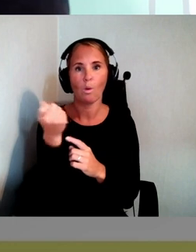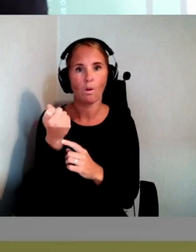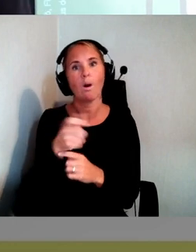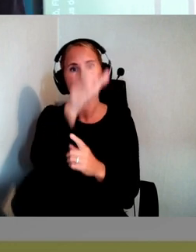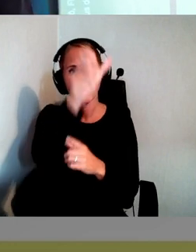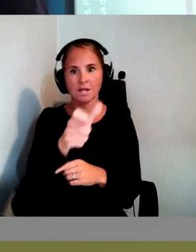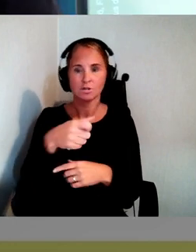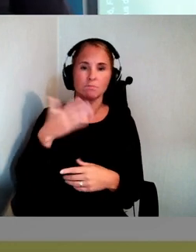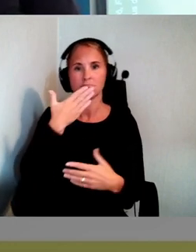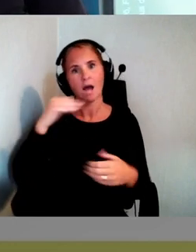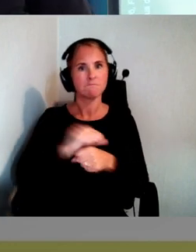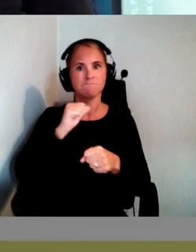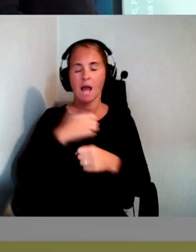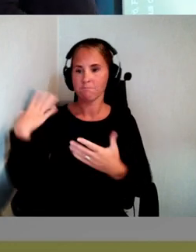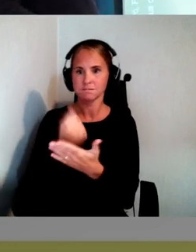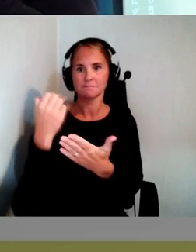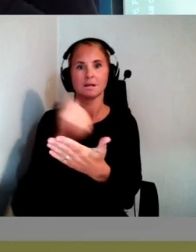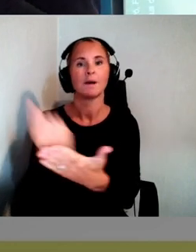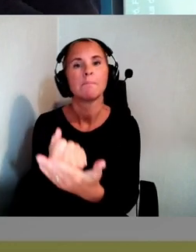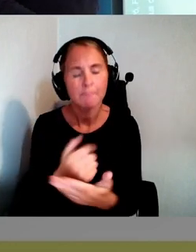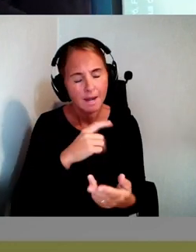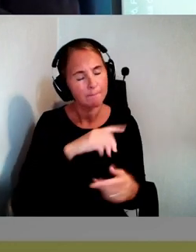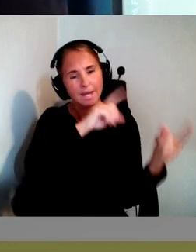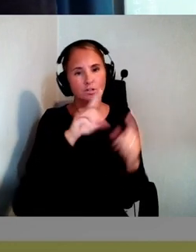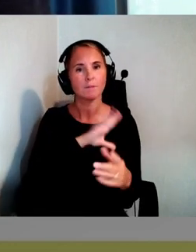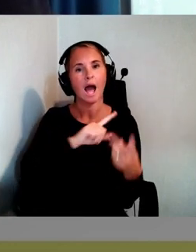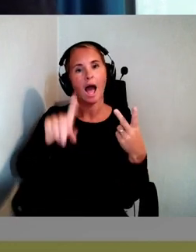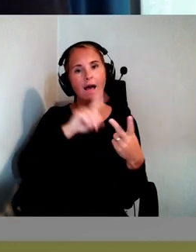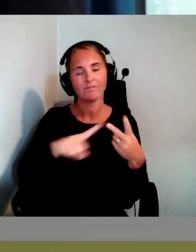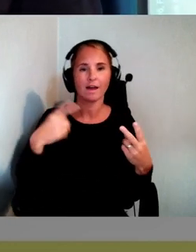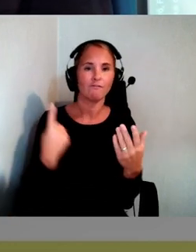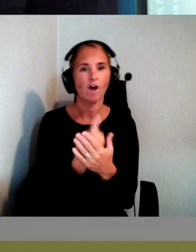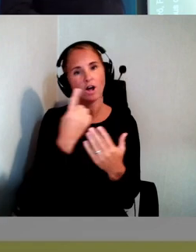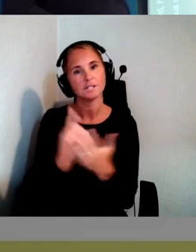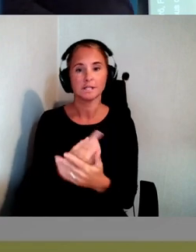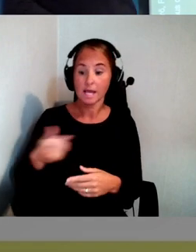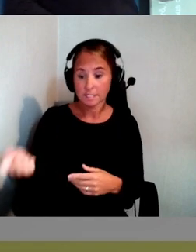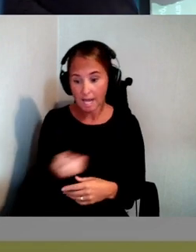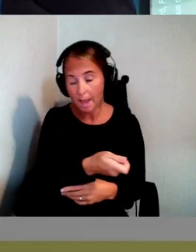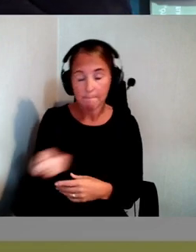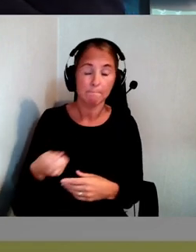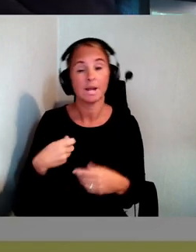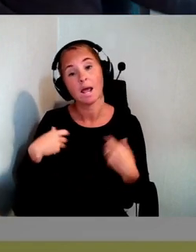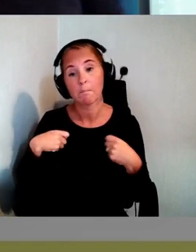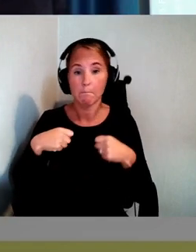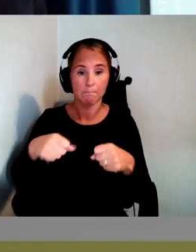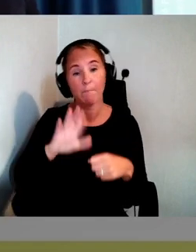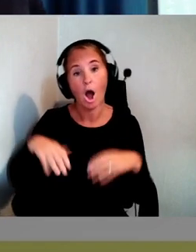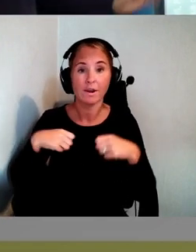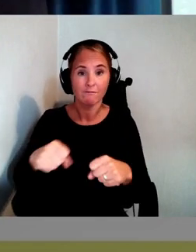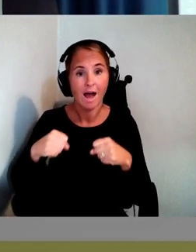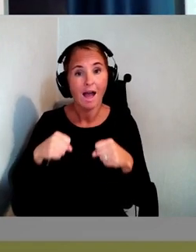här. Men massor med olika människor med andra förutsättningar. Oavsett om det är käpp eller barnvagn eller rullstol eller vad det är. De kommer inte fram här.